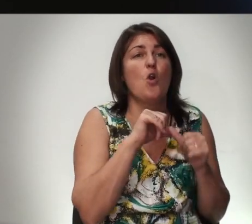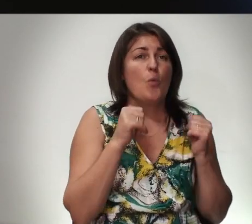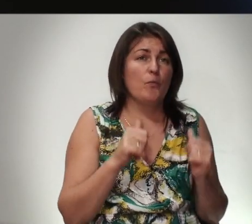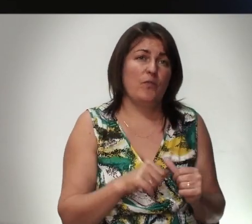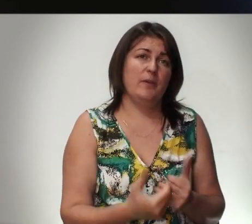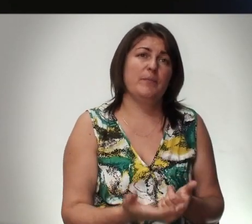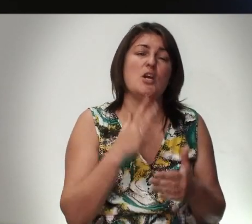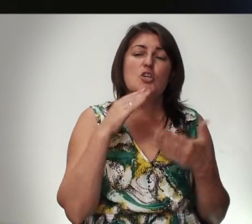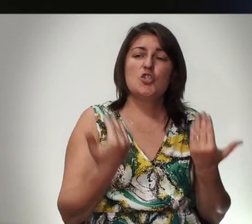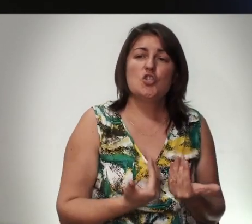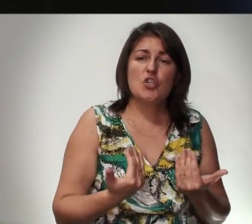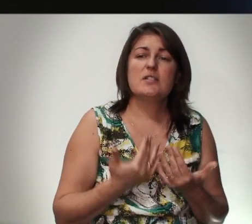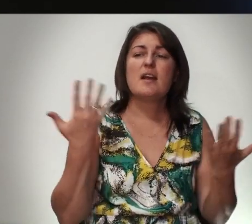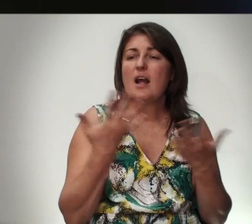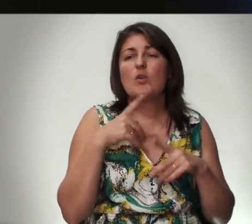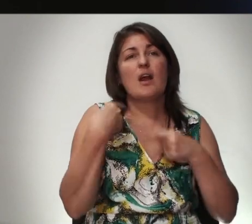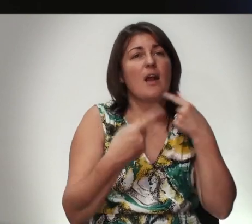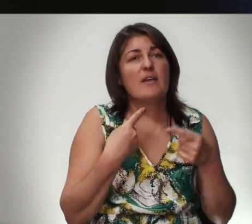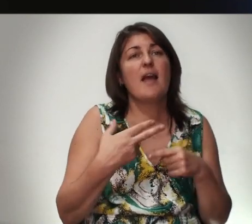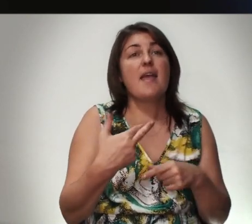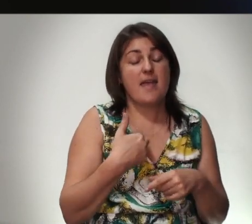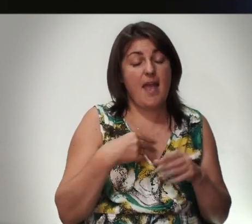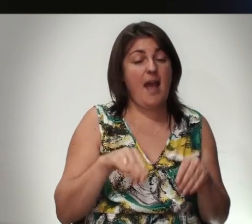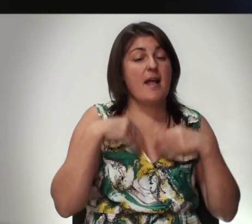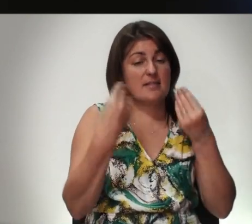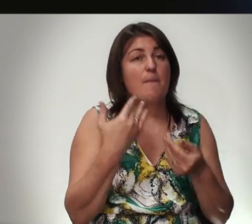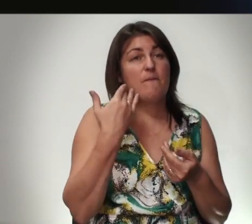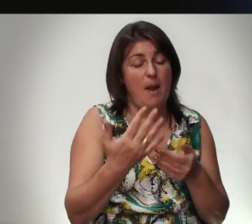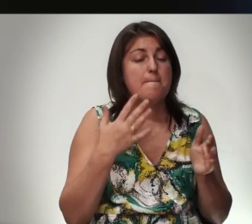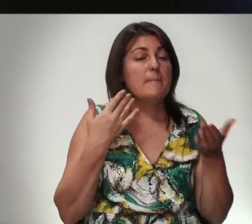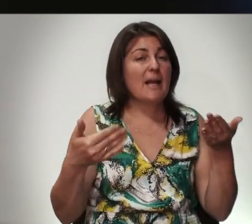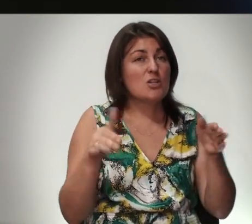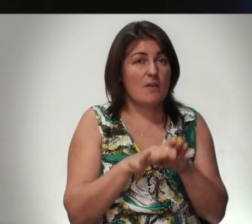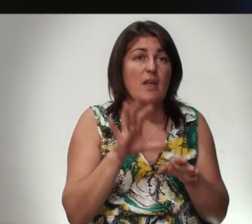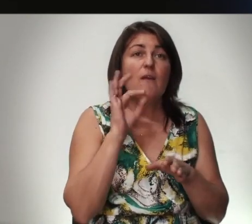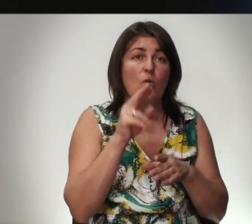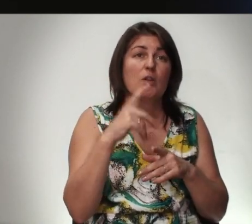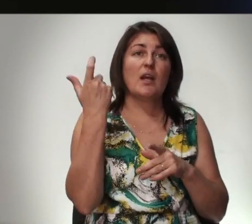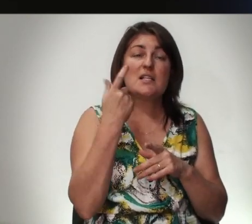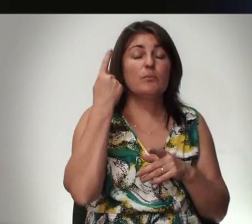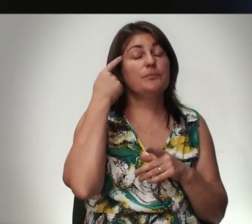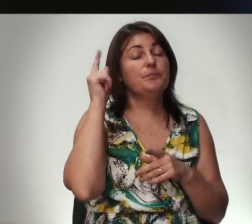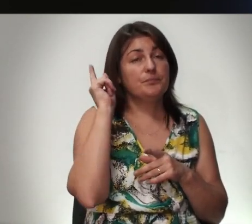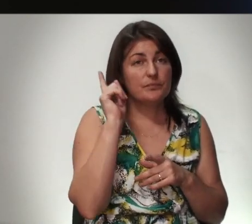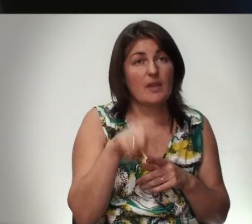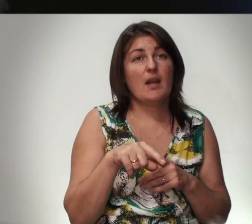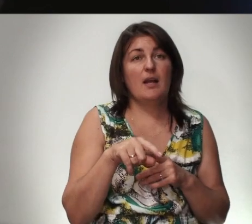Жизнь Которая говорит Я дам вам Благословение И вот Господь знает